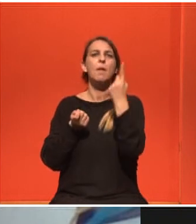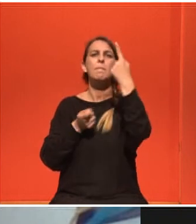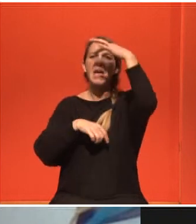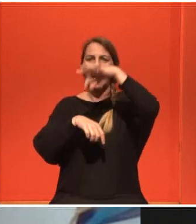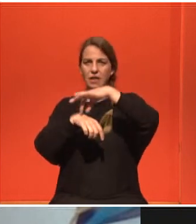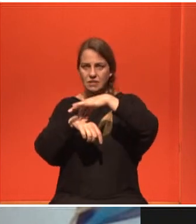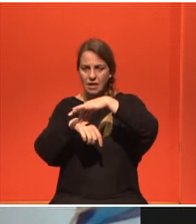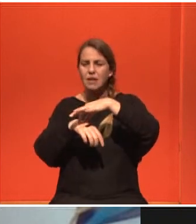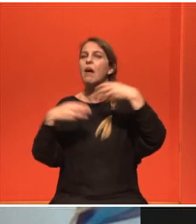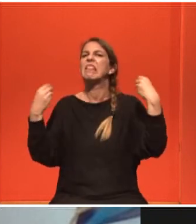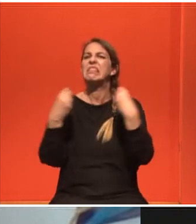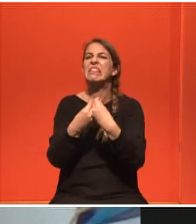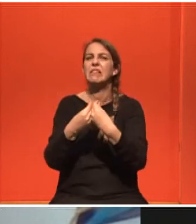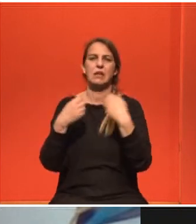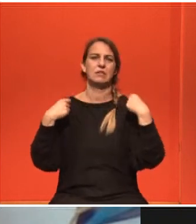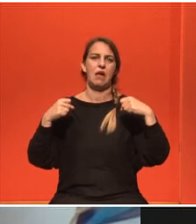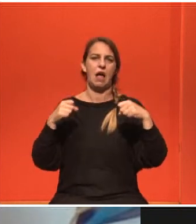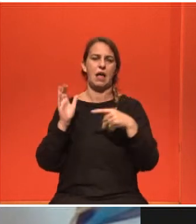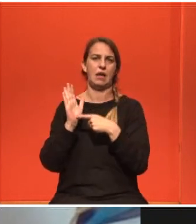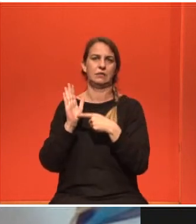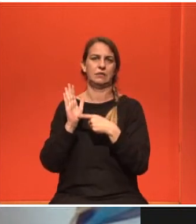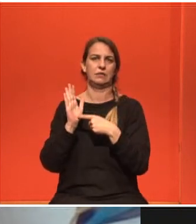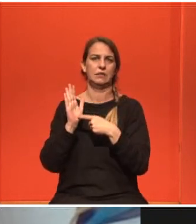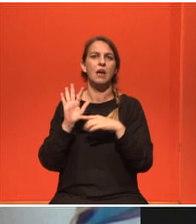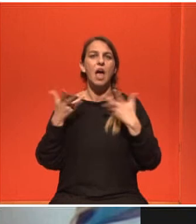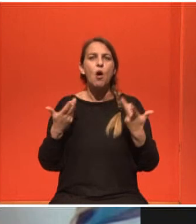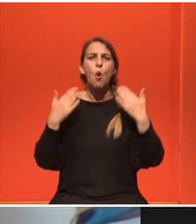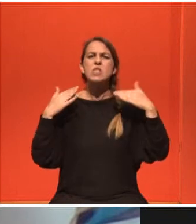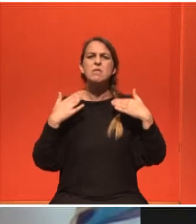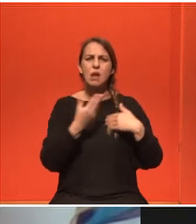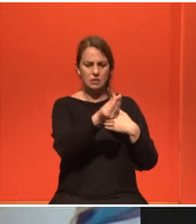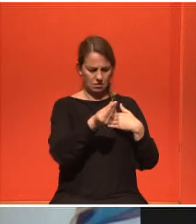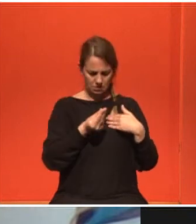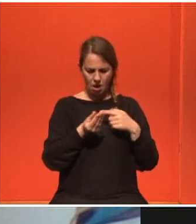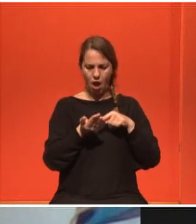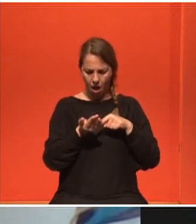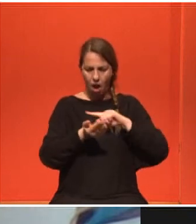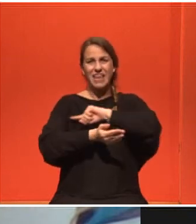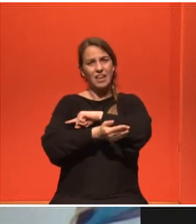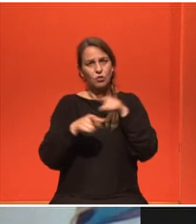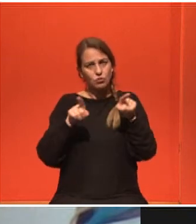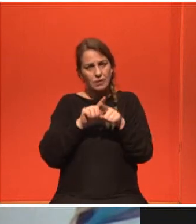νόσο και πλέον εσύ έχεις να προσαρμόσεις το πρωτόκολλο στον ασθενή που έχεις.